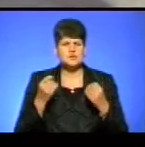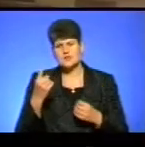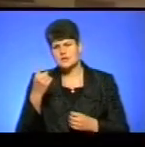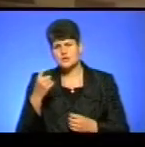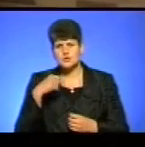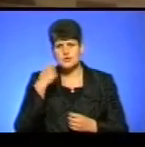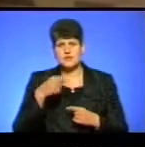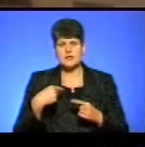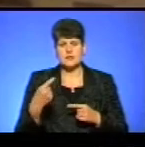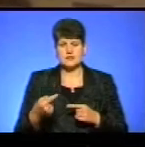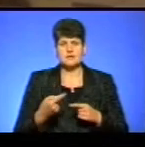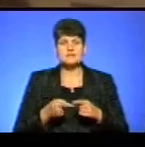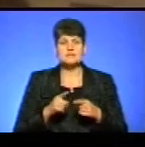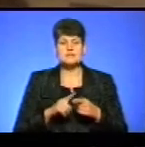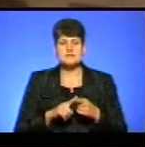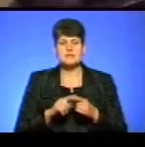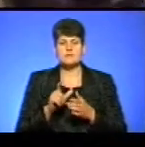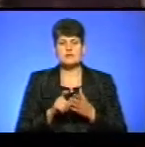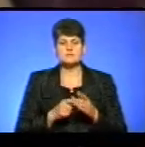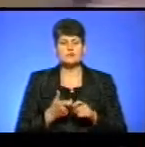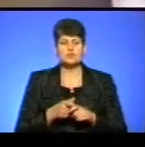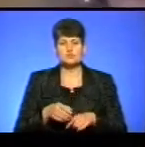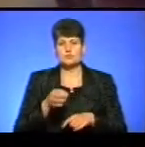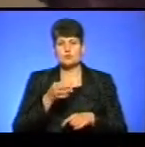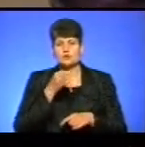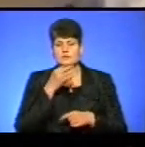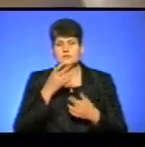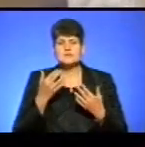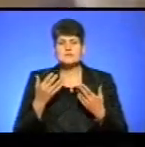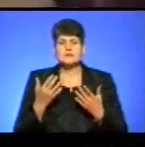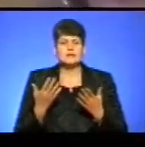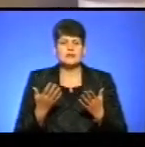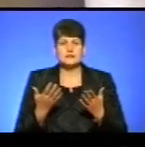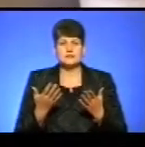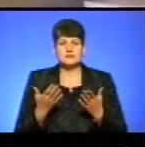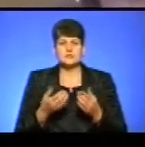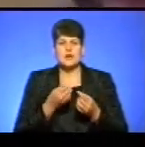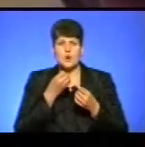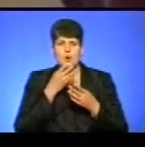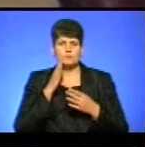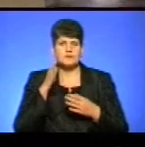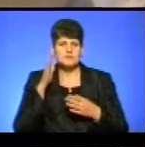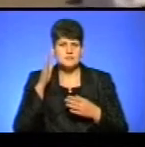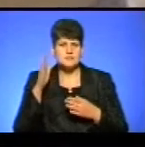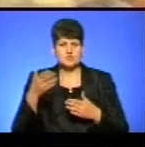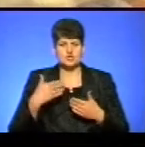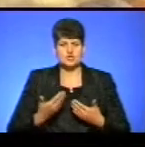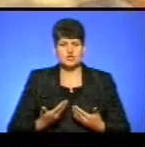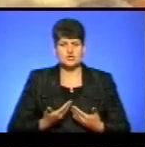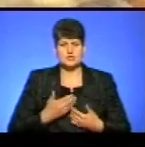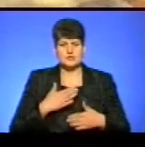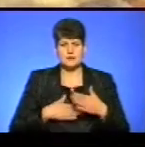Мені ця поезія дуже подобається, вона настільки така оптимістична, життєрадісна.